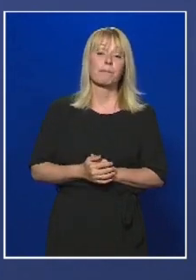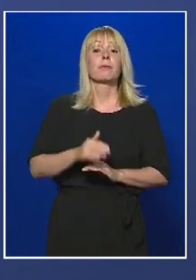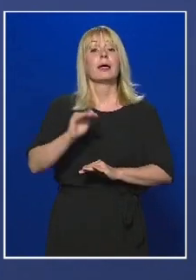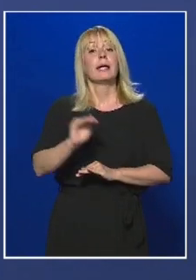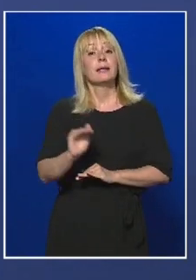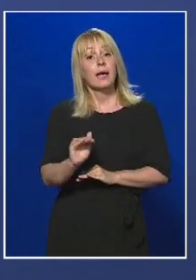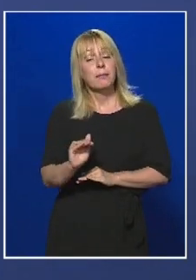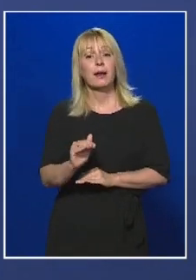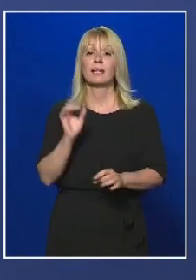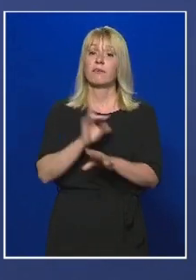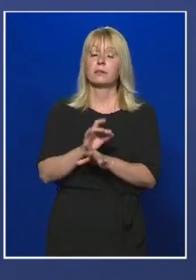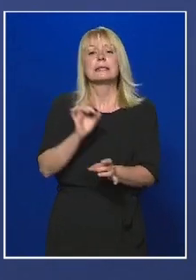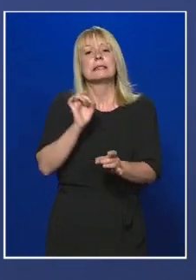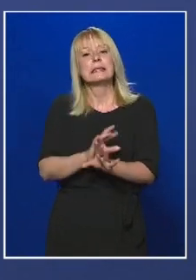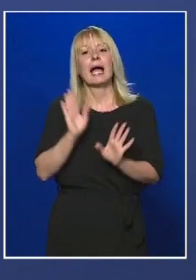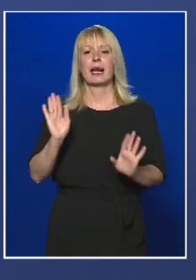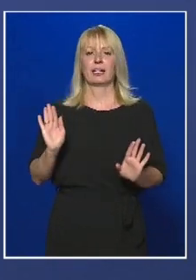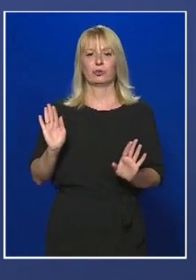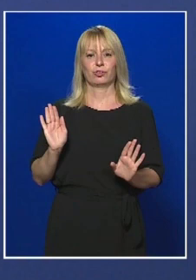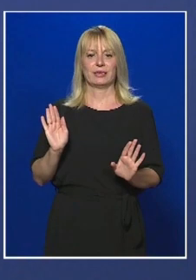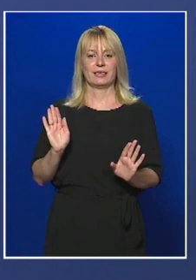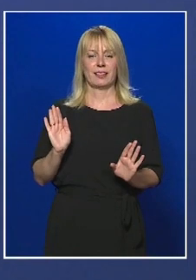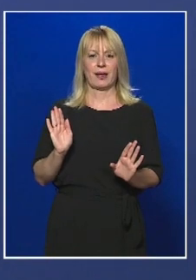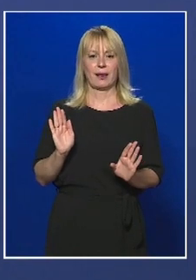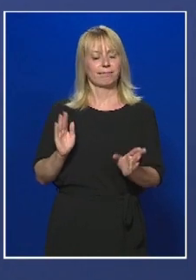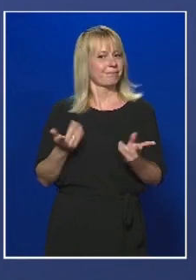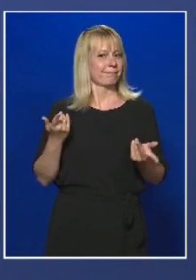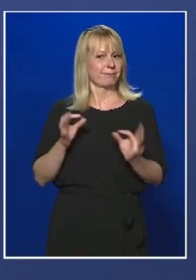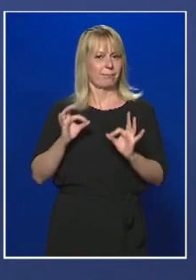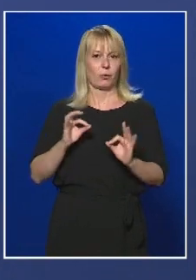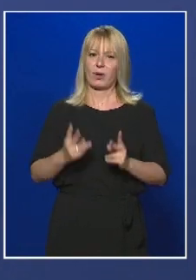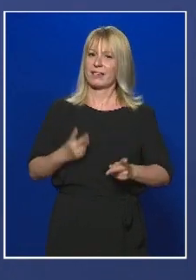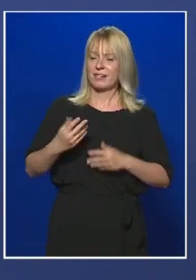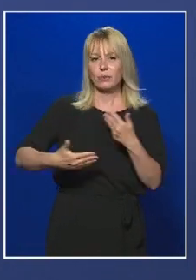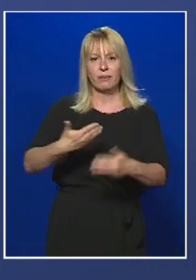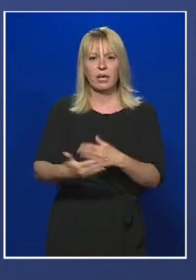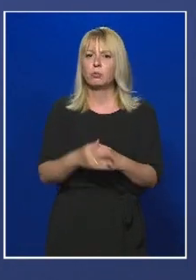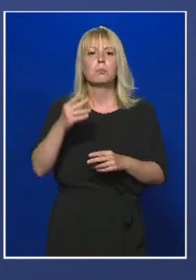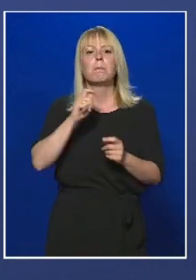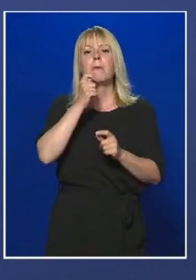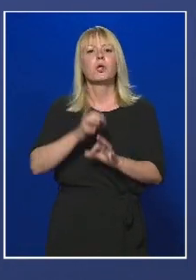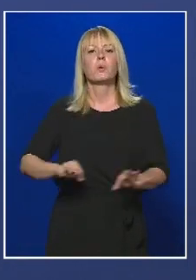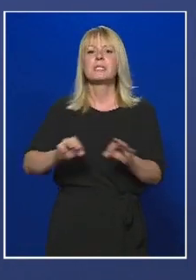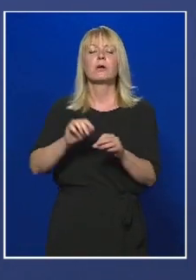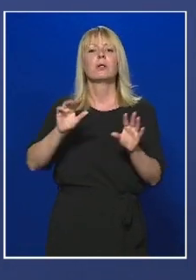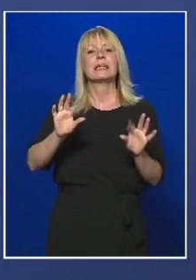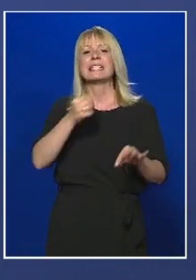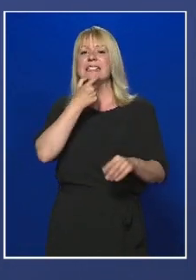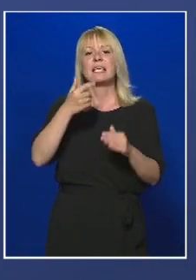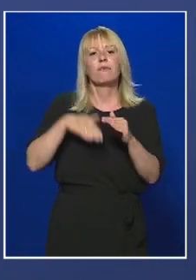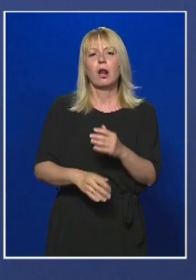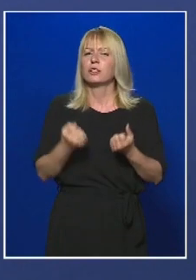gyermekeknél a fertőzés szerencsére rendkívül kedvező lefolyású. Nem ismerünk Magyarországon tíz év alatt súlyos